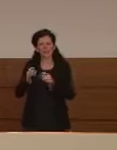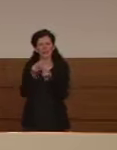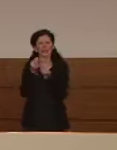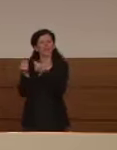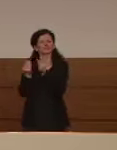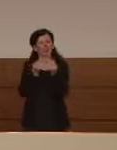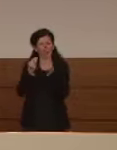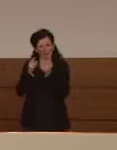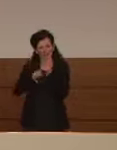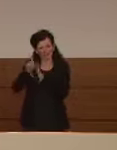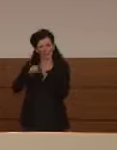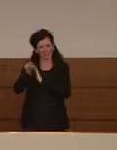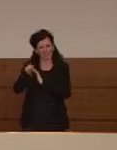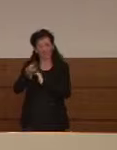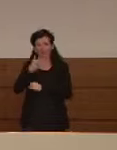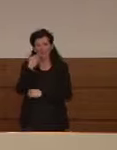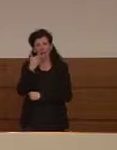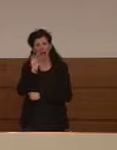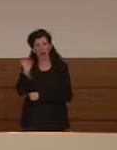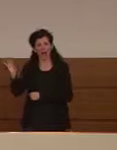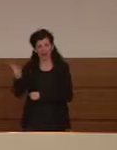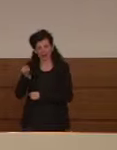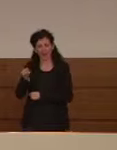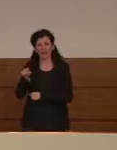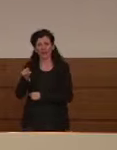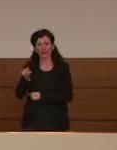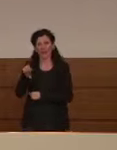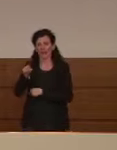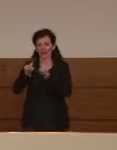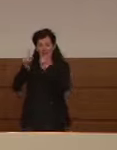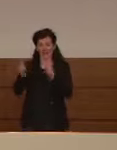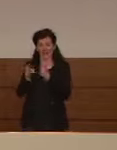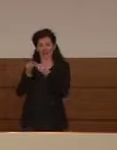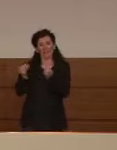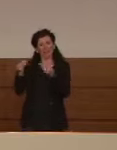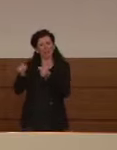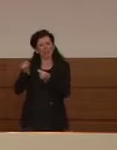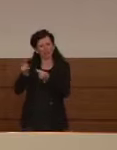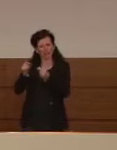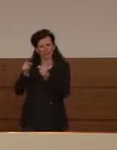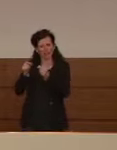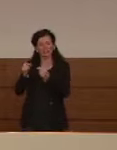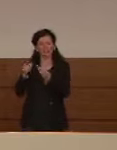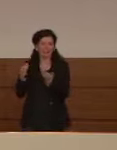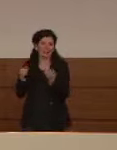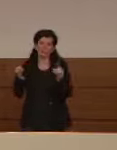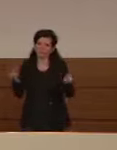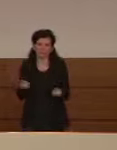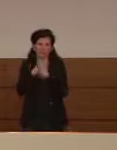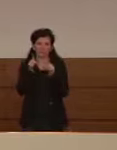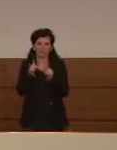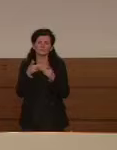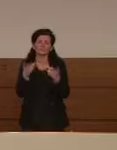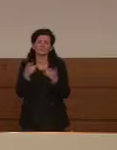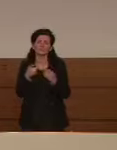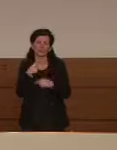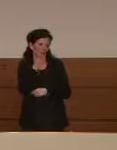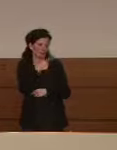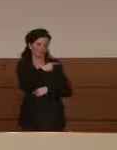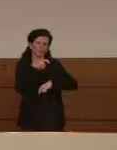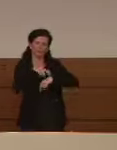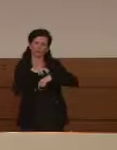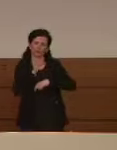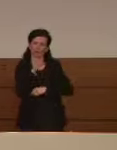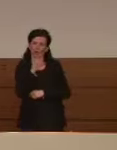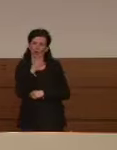reagenti che mancavano e in qualche modo si sta cercando di far fronte come diceva giustamente ricordare il dottor Borrelli il